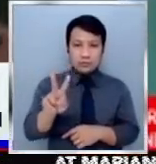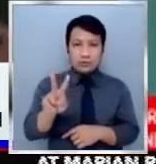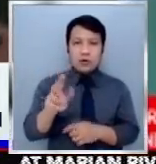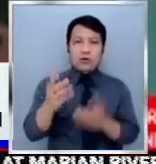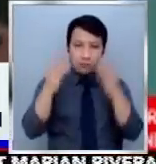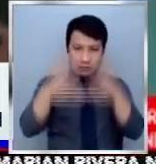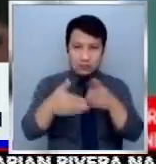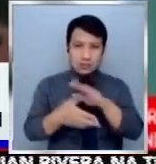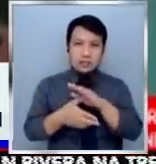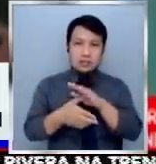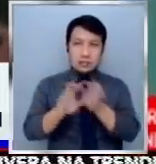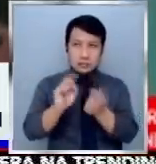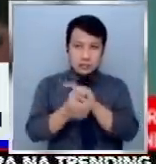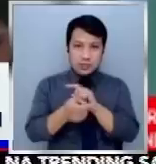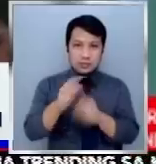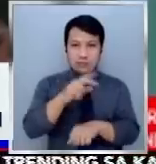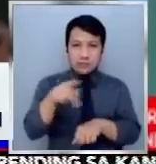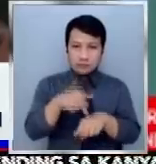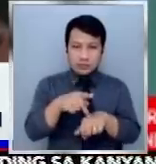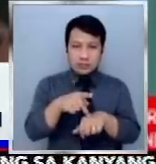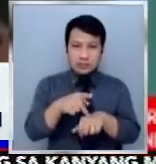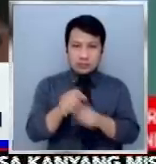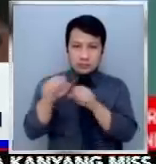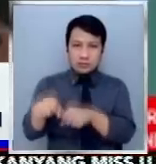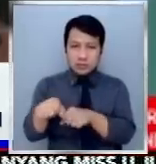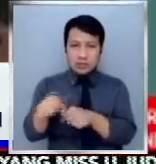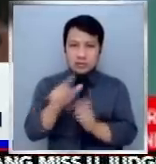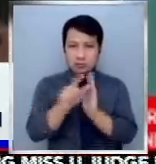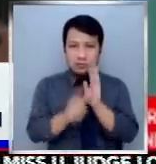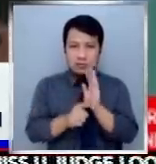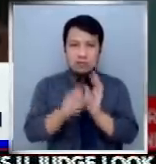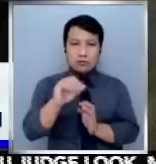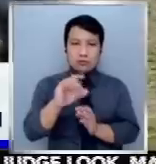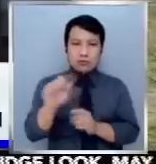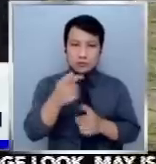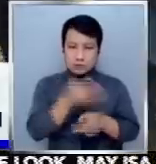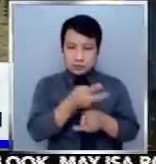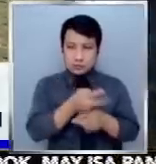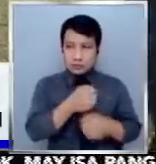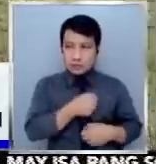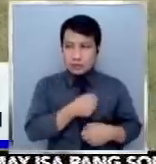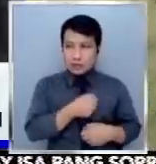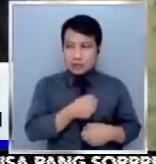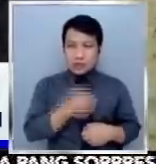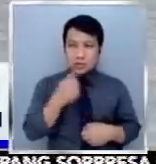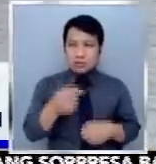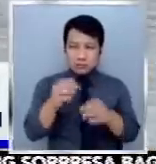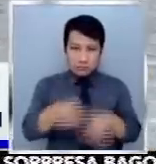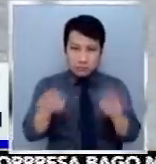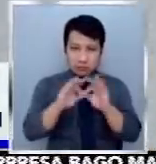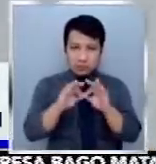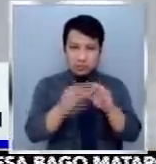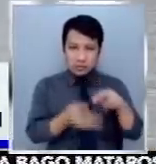ang Philippine Coast Guard Law. Dito, hiniling ni Lakson sa Department of Budget and Management na pag-aralang itaas ang sweldo ng mga